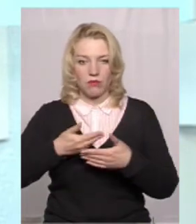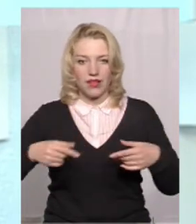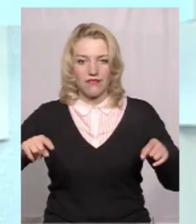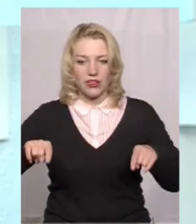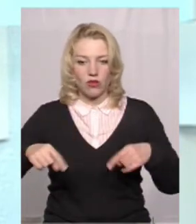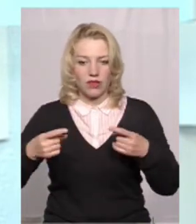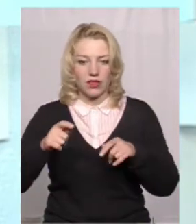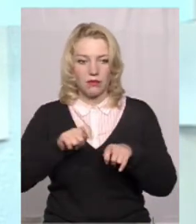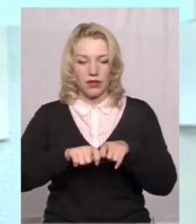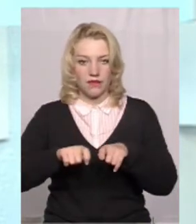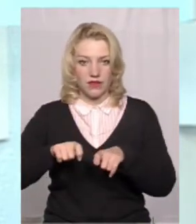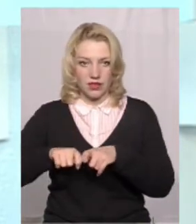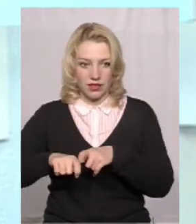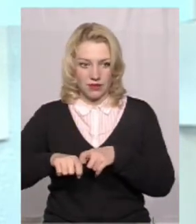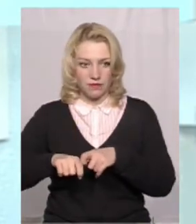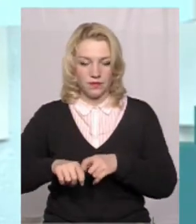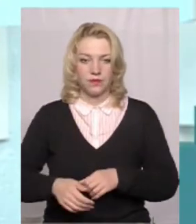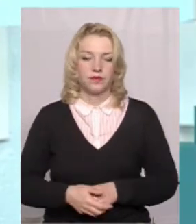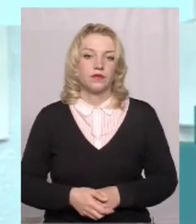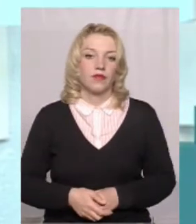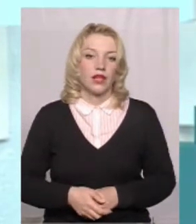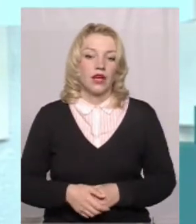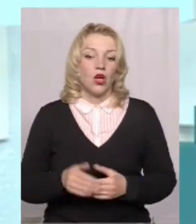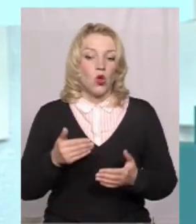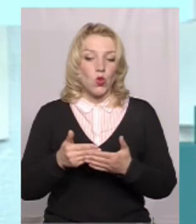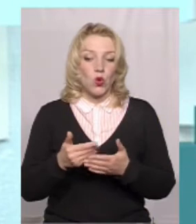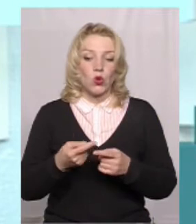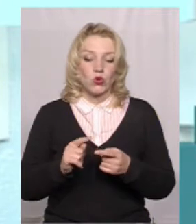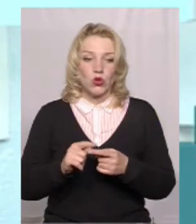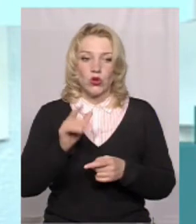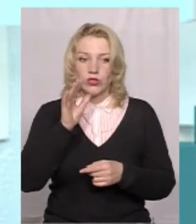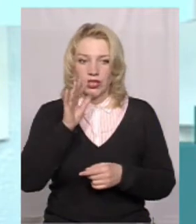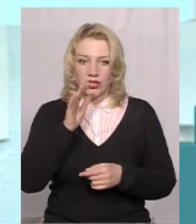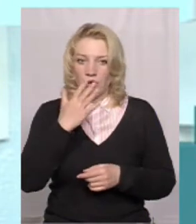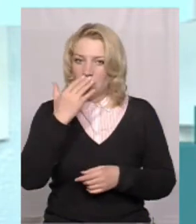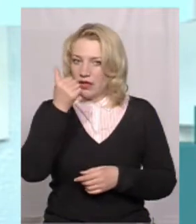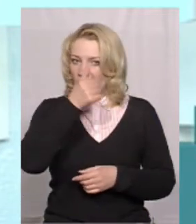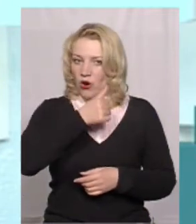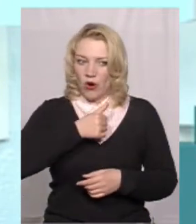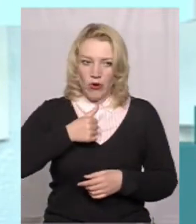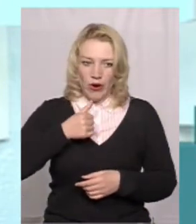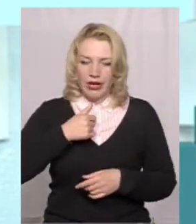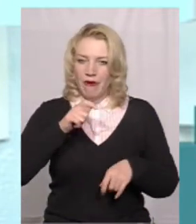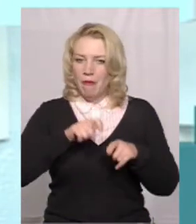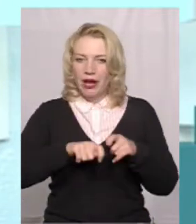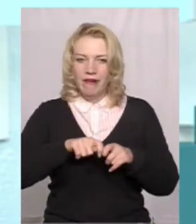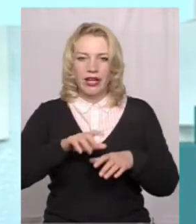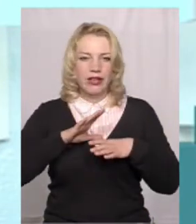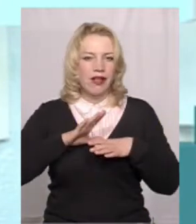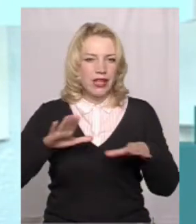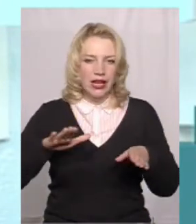перевірки суб'єктів господарювання. До цього часу, практично років 5, перевірки не здійснювались.